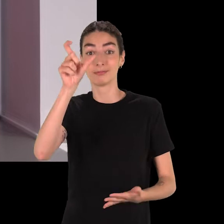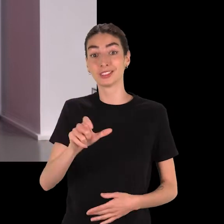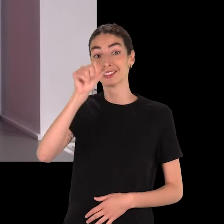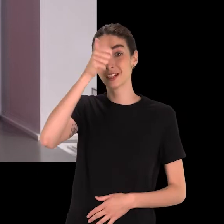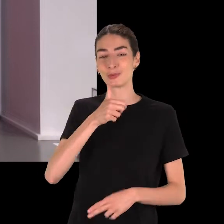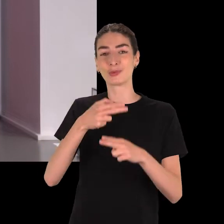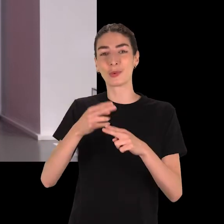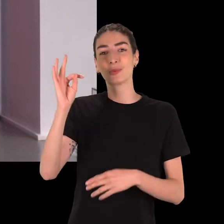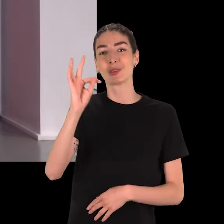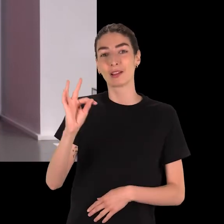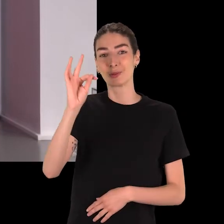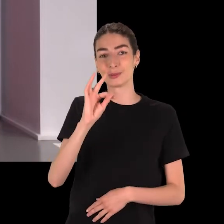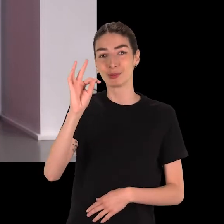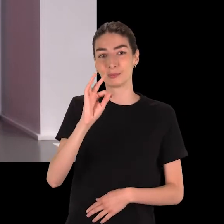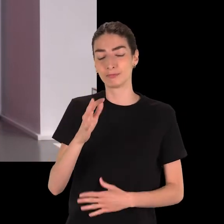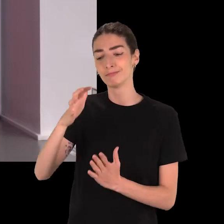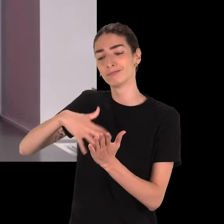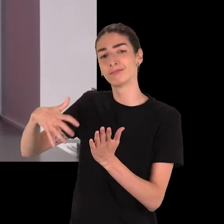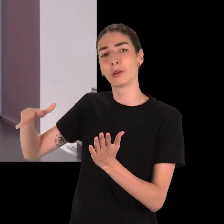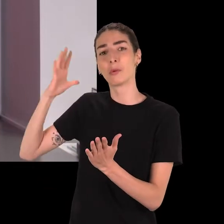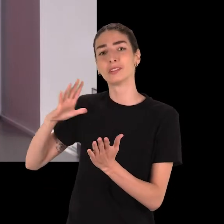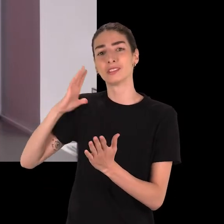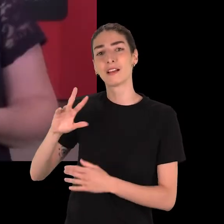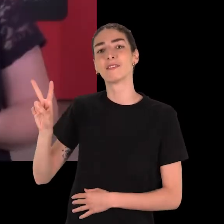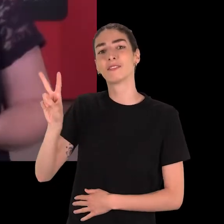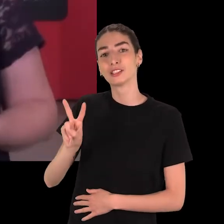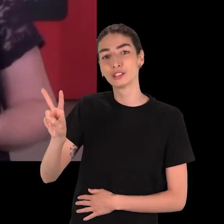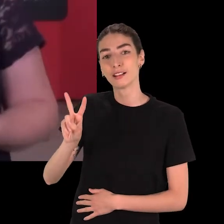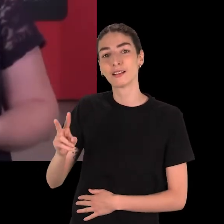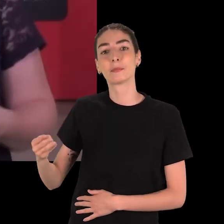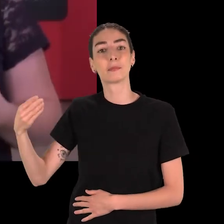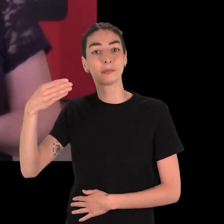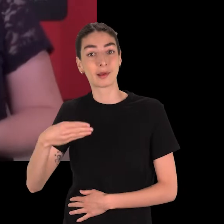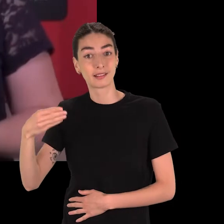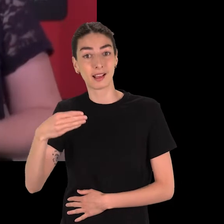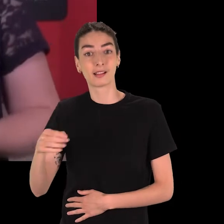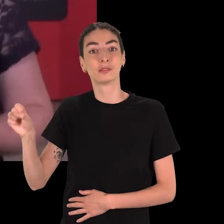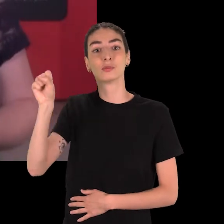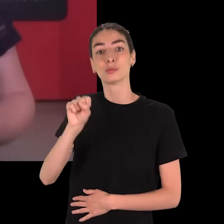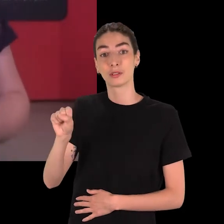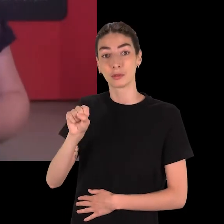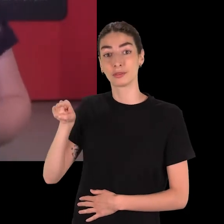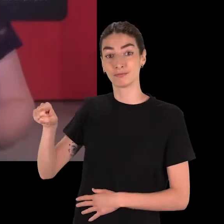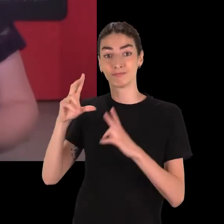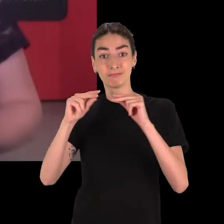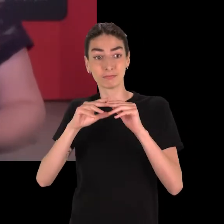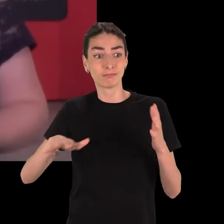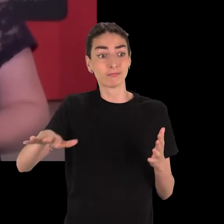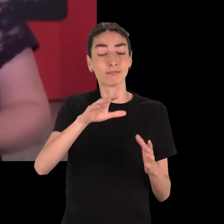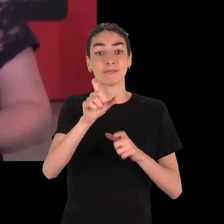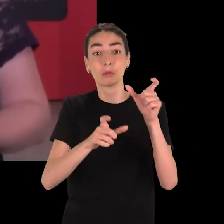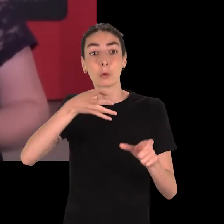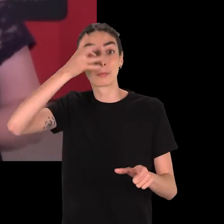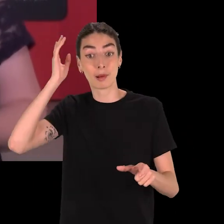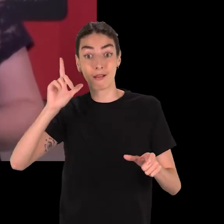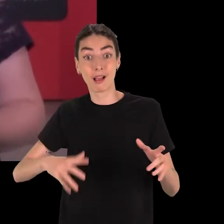'appelle un togatus. La toge est en effet le symbole de la citoyenneté. Dans les textes anciens, Virgile, Martial ou encore Suétone parlent